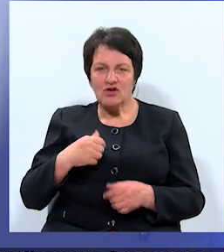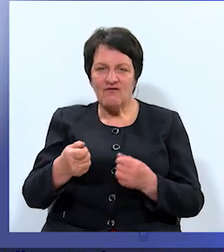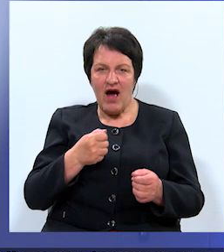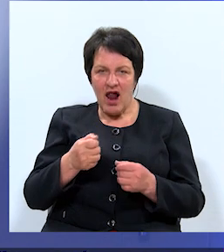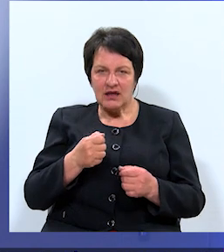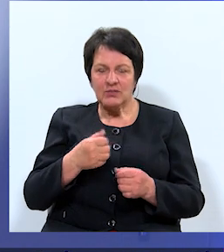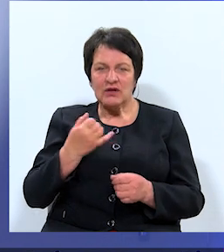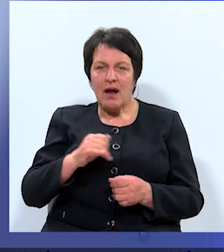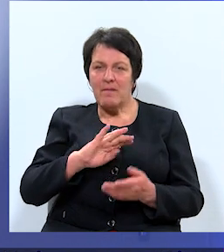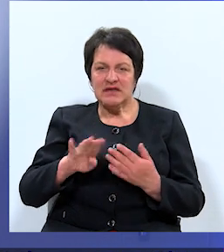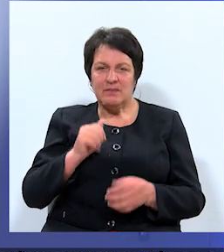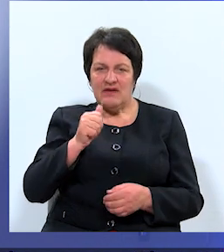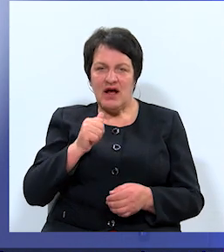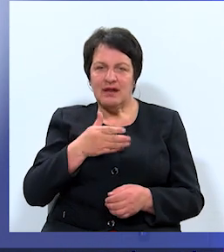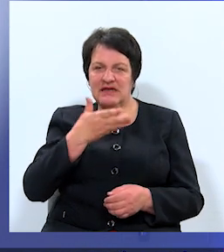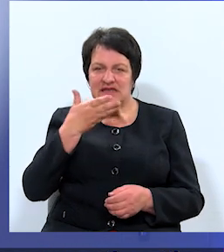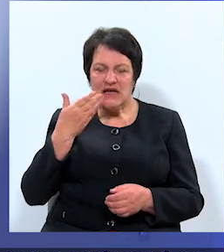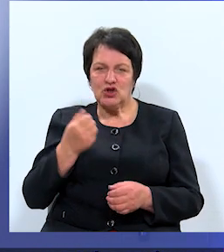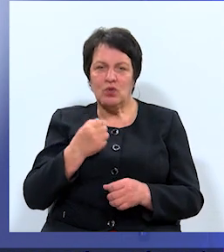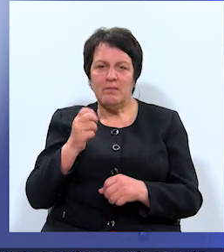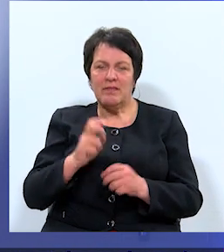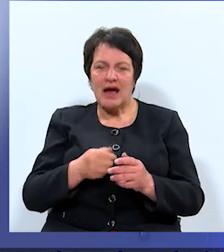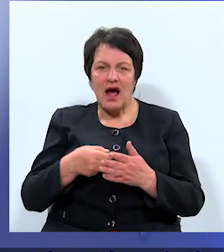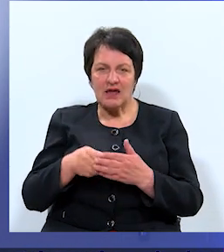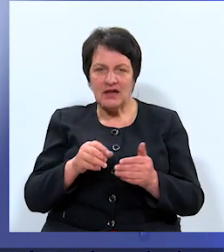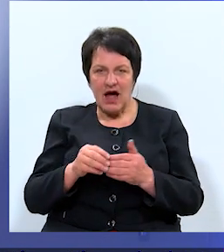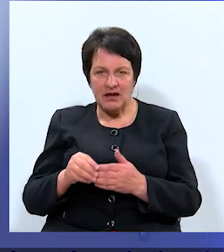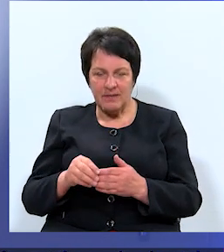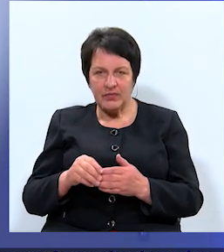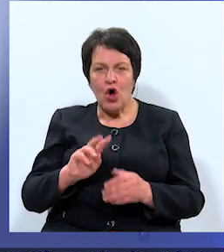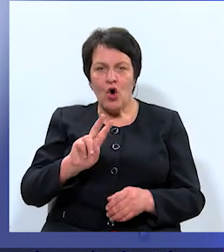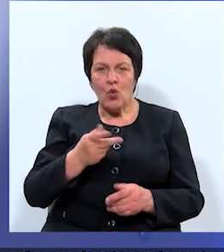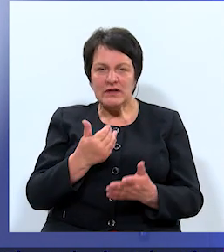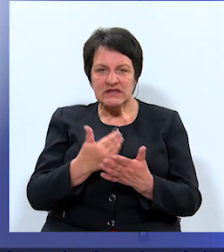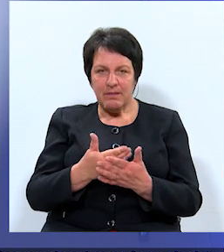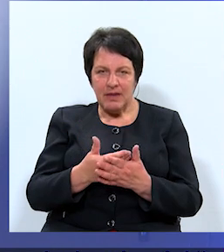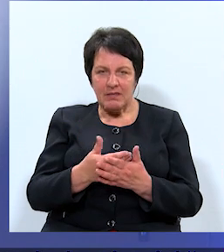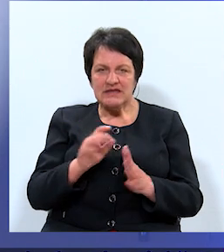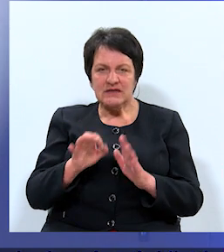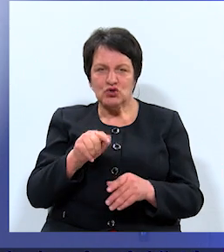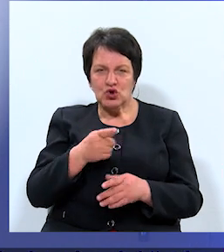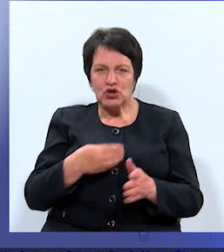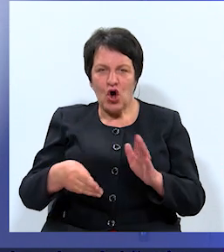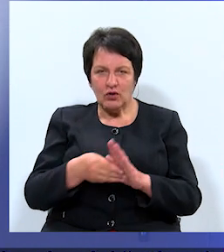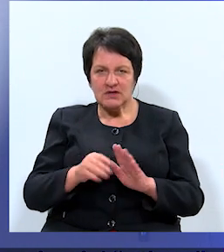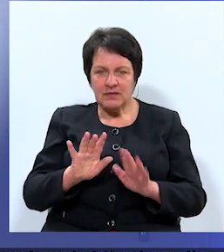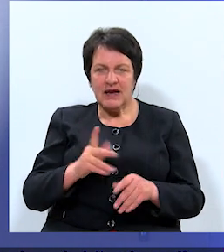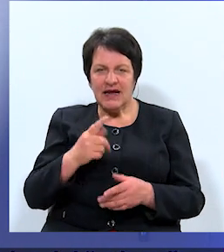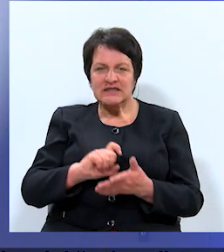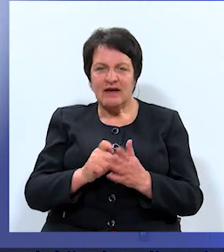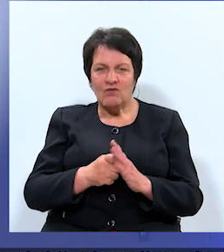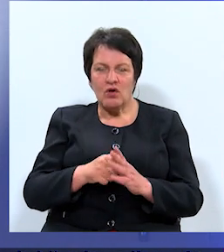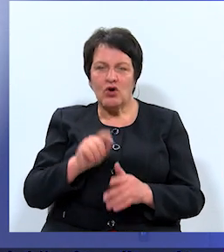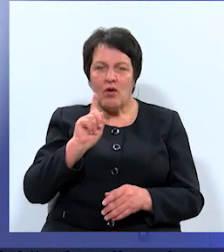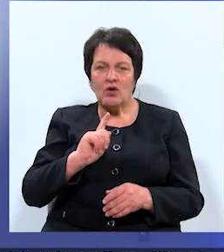privātajiem siltuma piegādātājiem. Otrais piemērs, izņemot šos korupcijas gadījumus, ir dzīvokļu komunālā